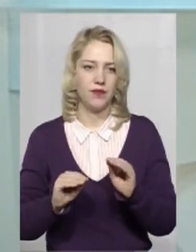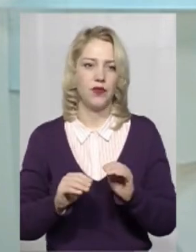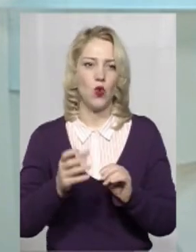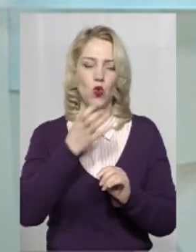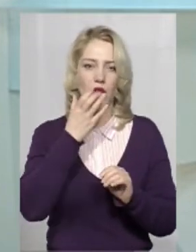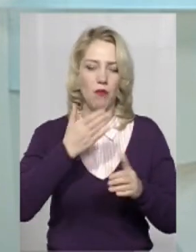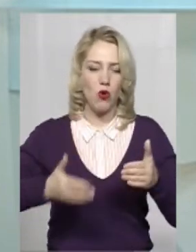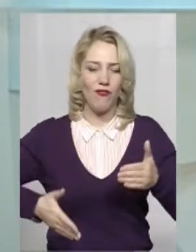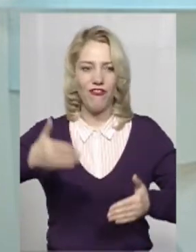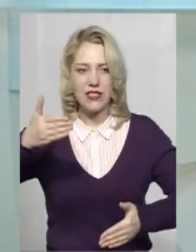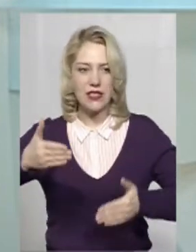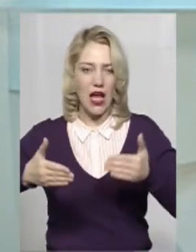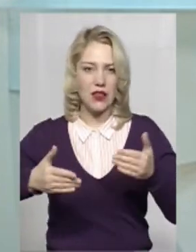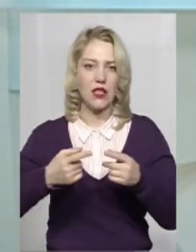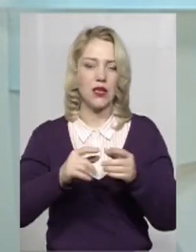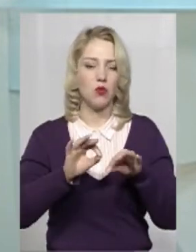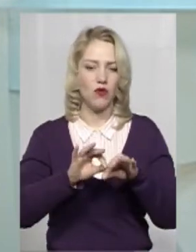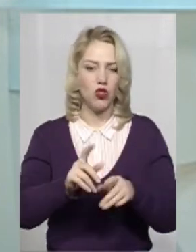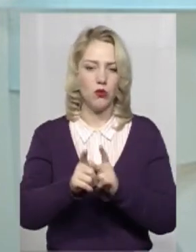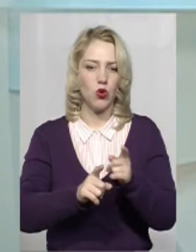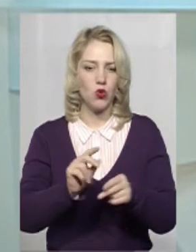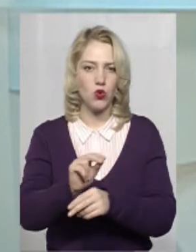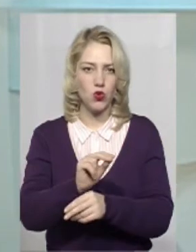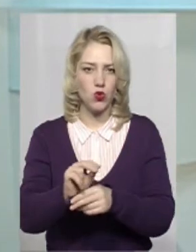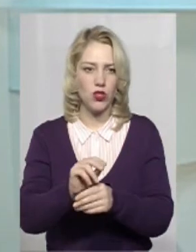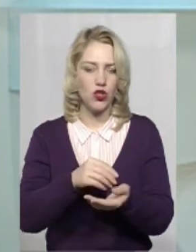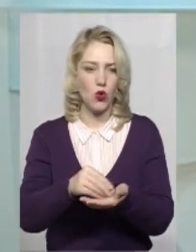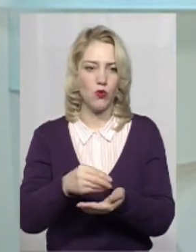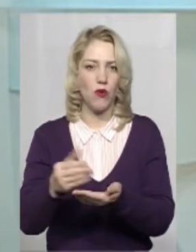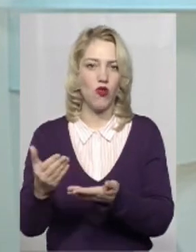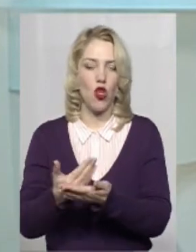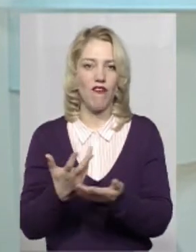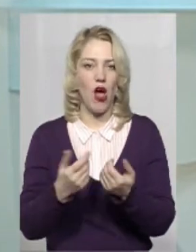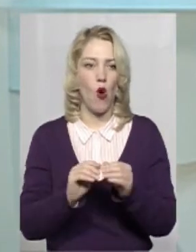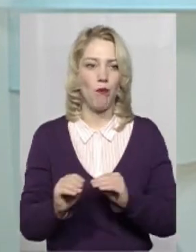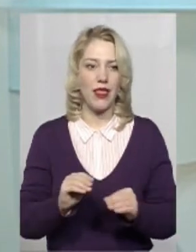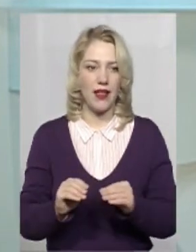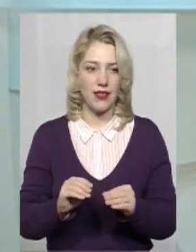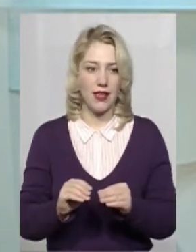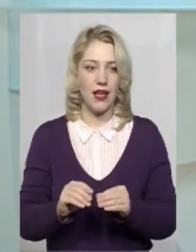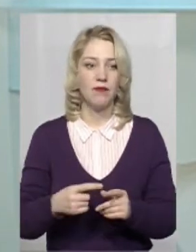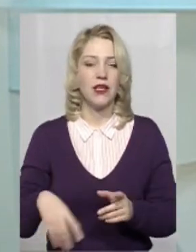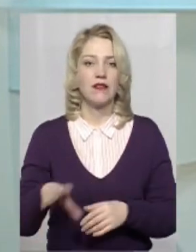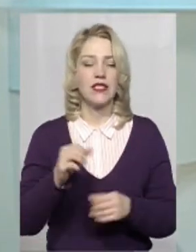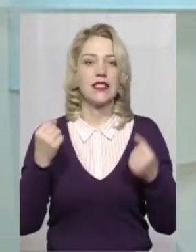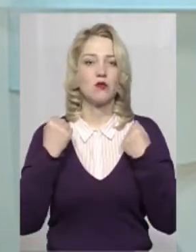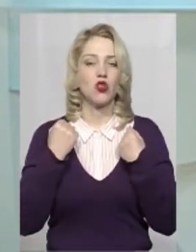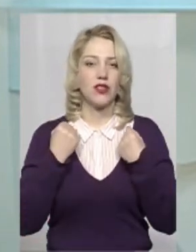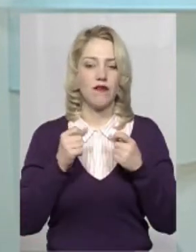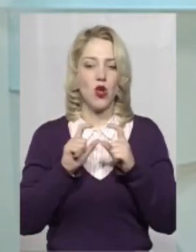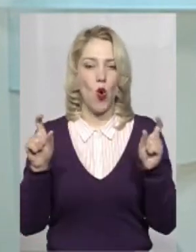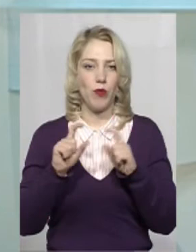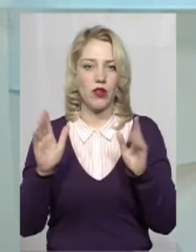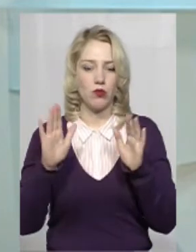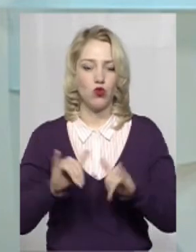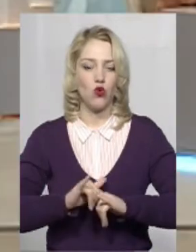утеплюємо фасади, проводимо реконструкції, закуповуємо нове обладнання. Всі спортивні об'єкти, вони